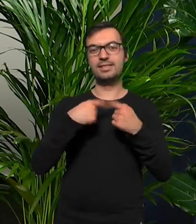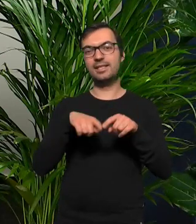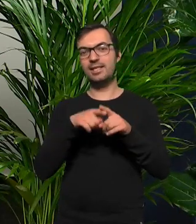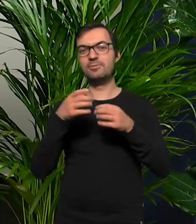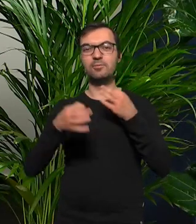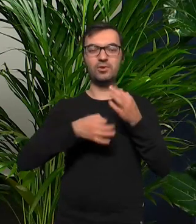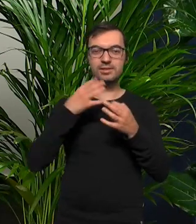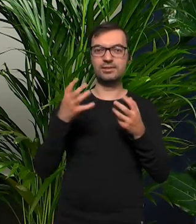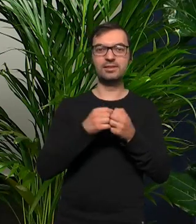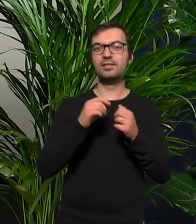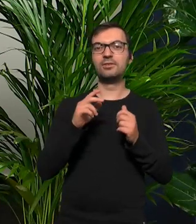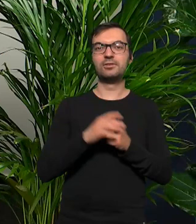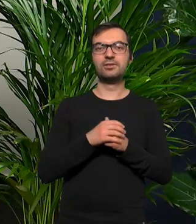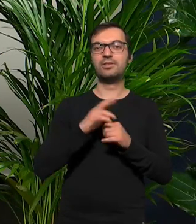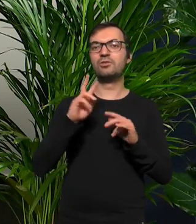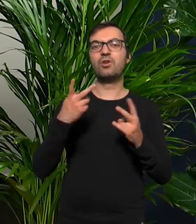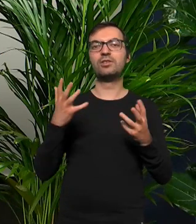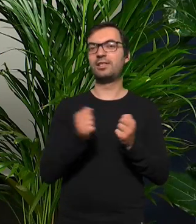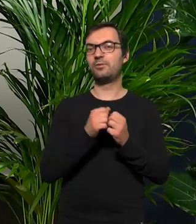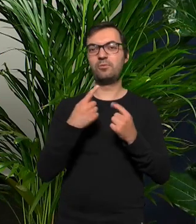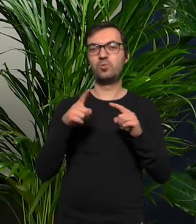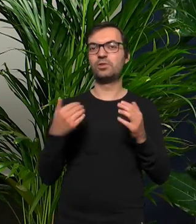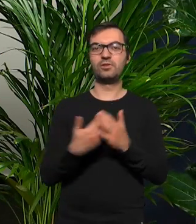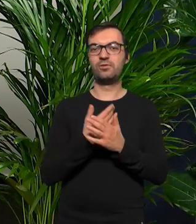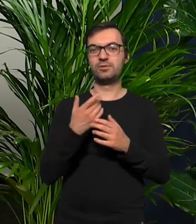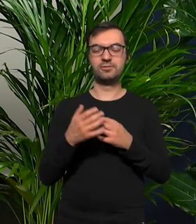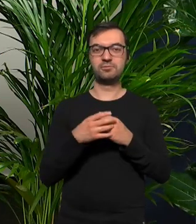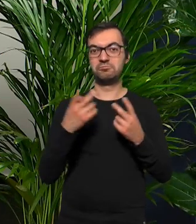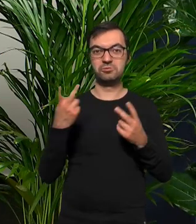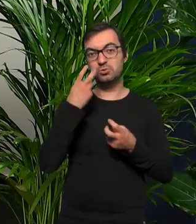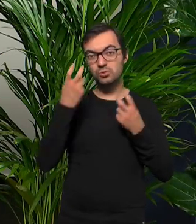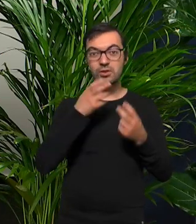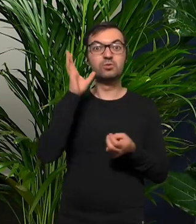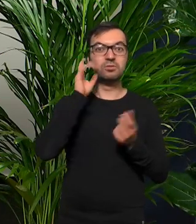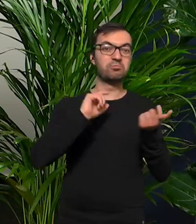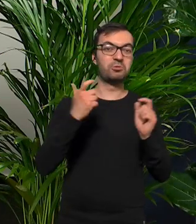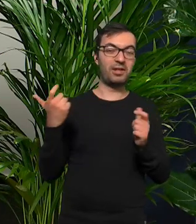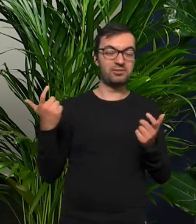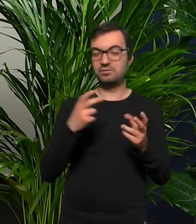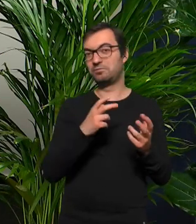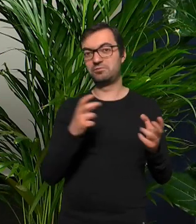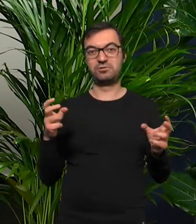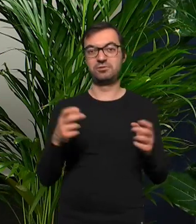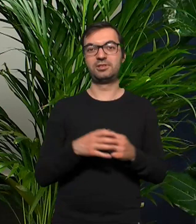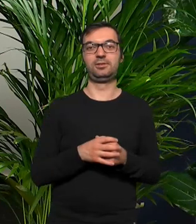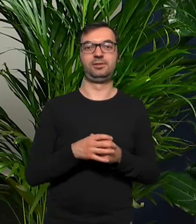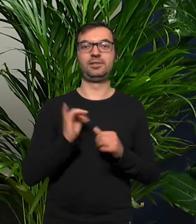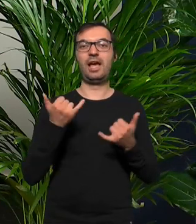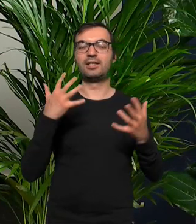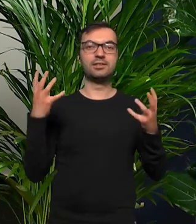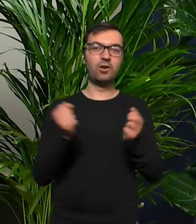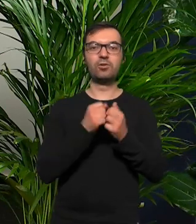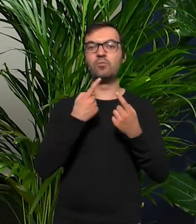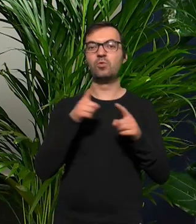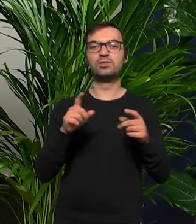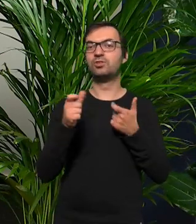wykonawców jak dochodzi do tych znalezisk w twoim przypadku? szukacie słuchacie przypadkowych rzeczy? czy jak dokonujesz odkryć